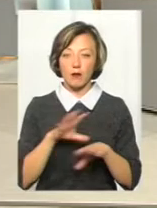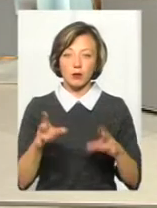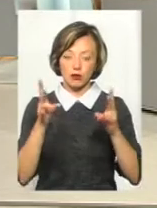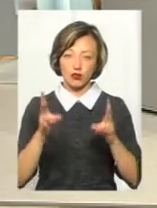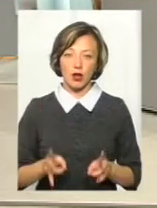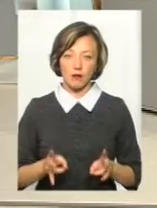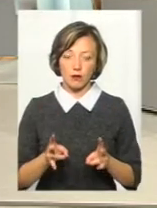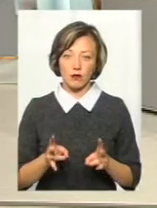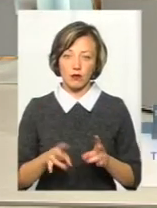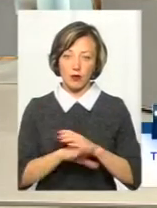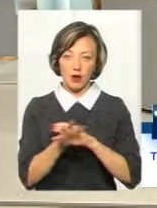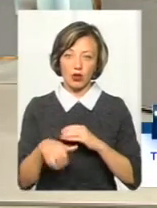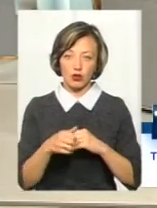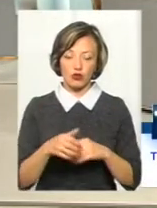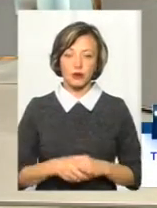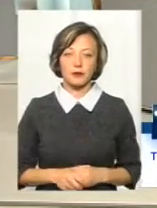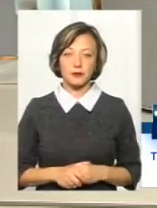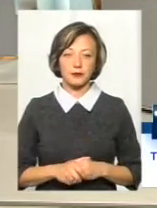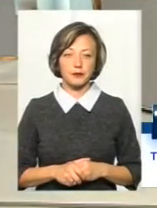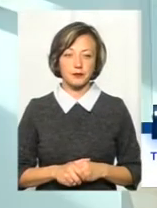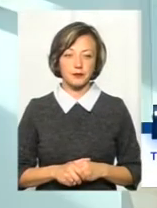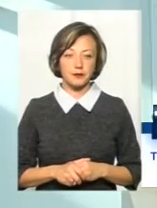жертвою крадіїв.